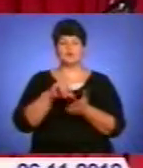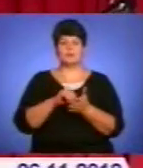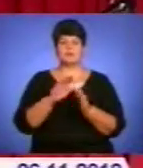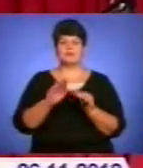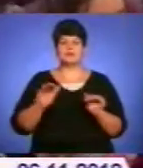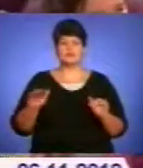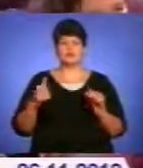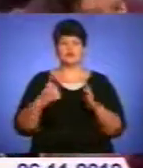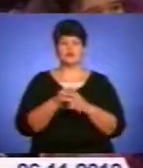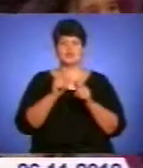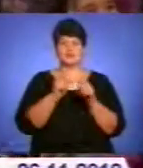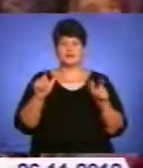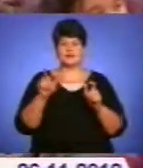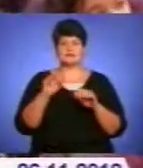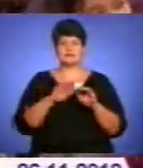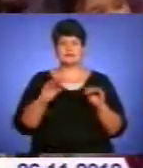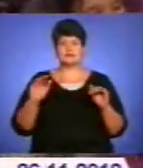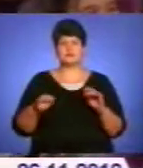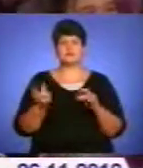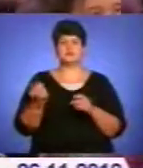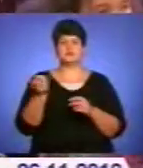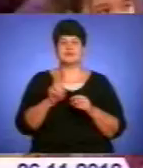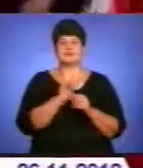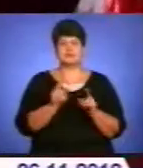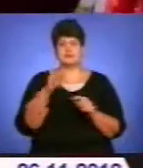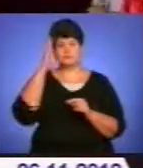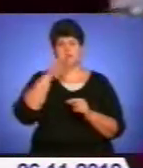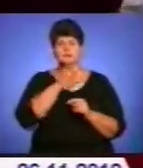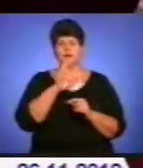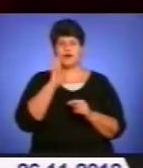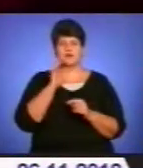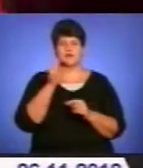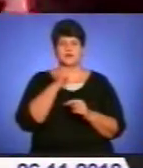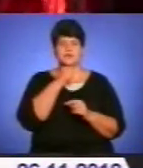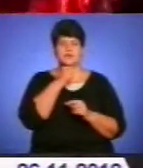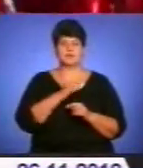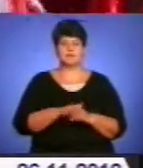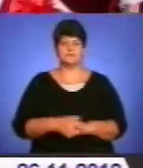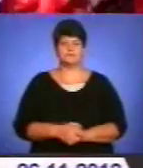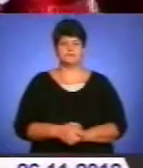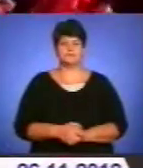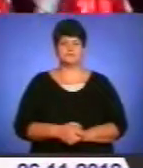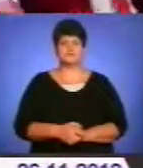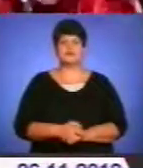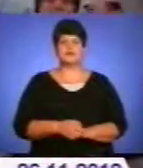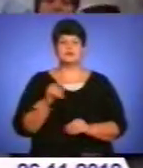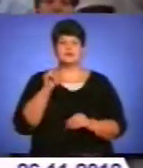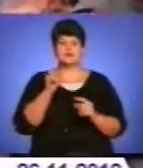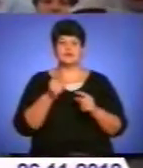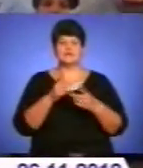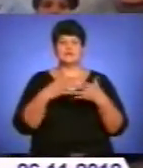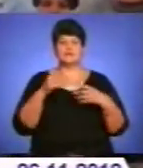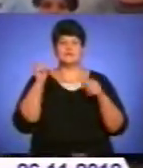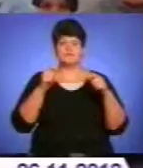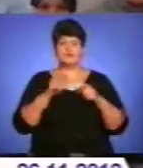дошкільних навчальних закладів, які завітали не тільки з батьками, а й з дідусями і бабусями. Саме такі фестивалі зміцнюють